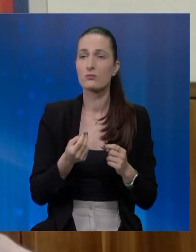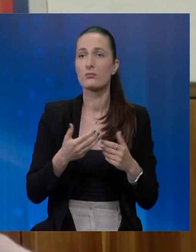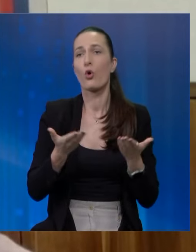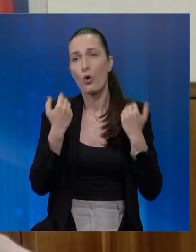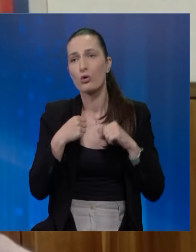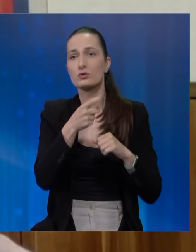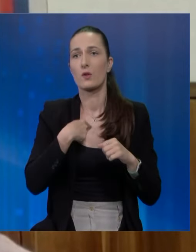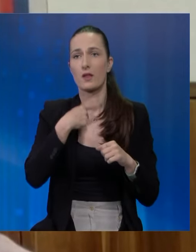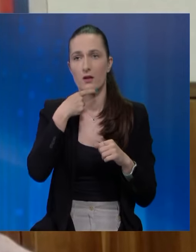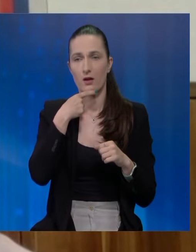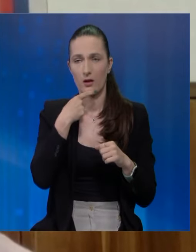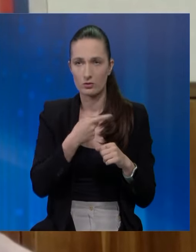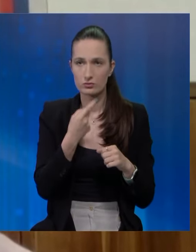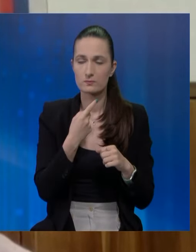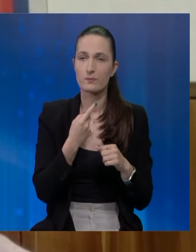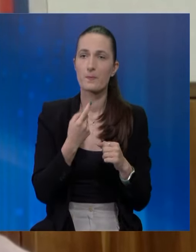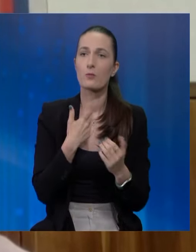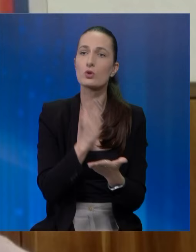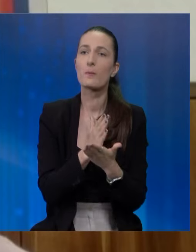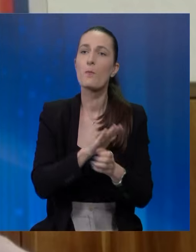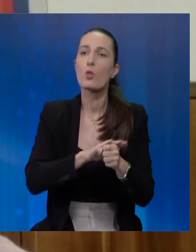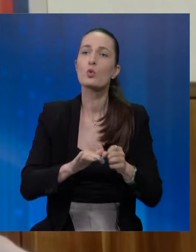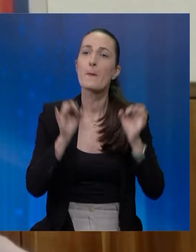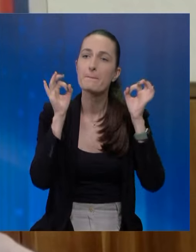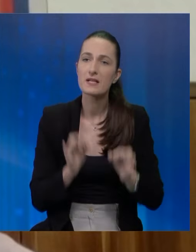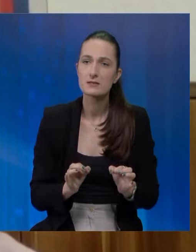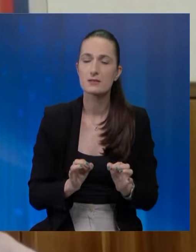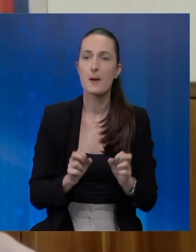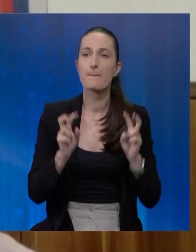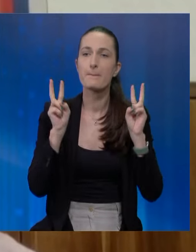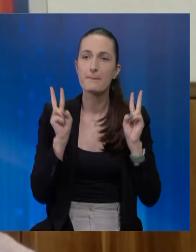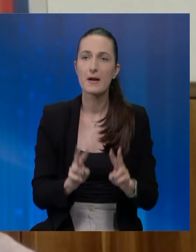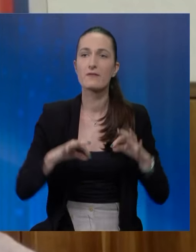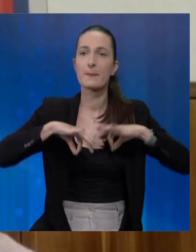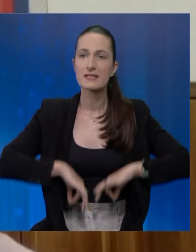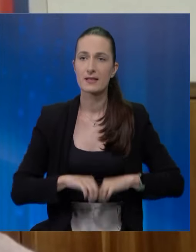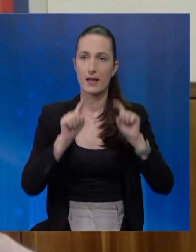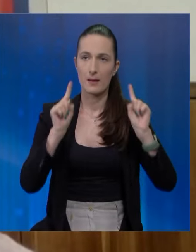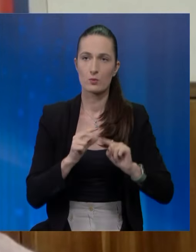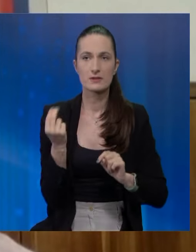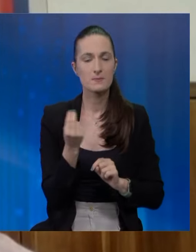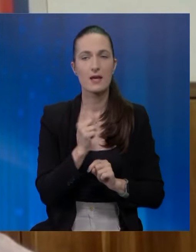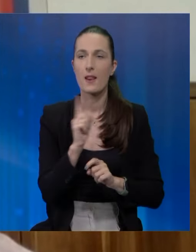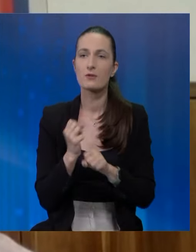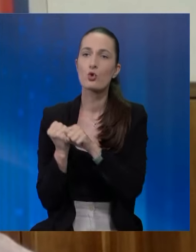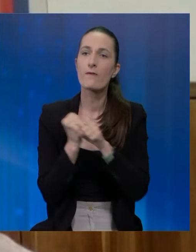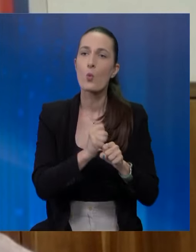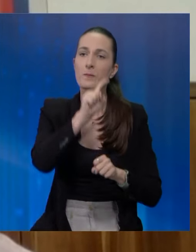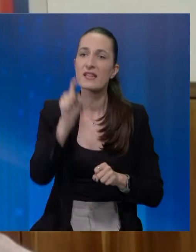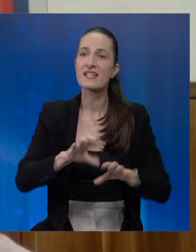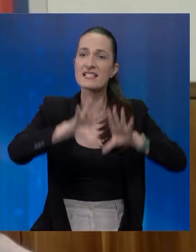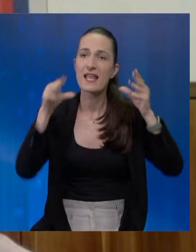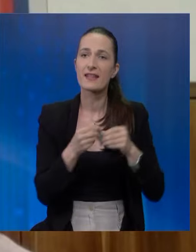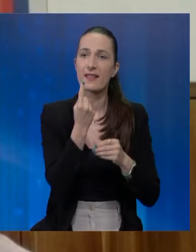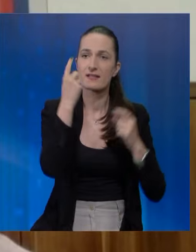odnosno da kažem da budem potpuno precizna, pravi predsjednik Republike Srpske ne bi doveo u